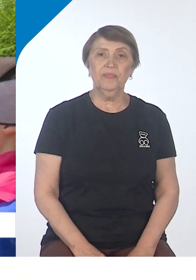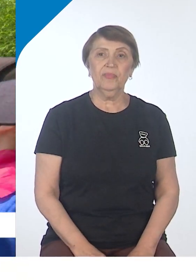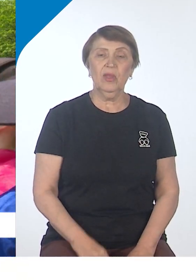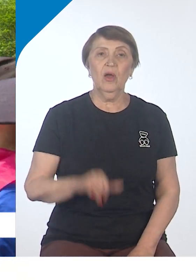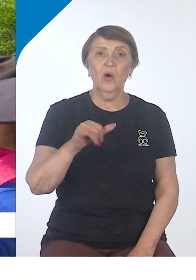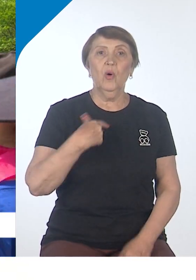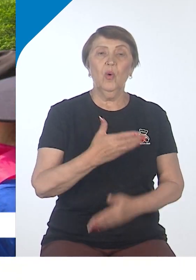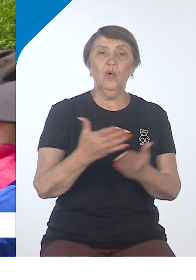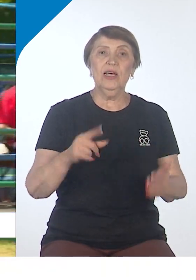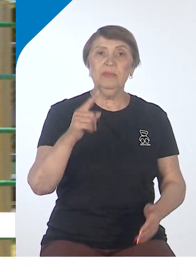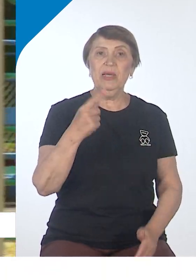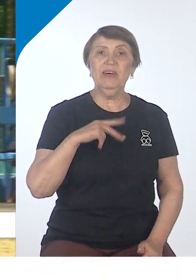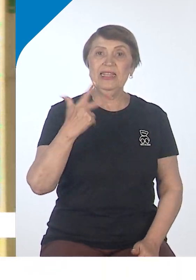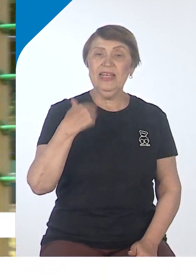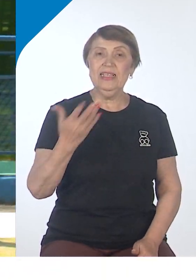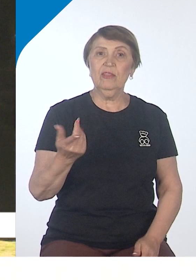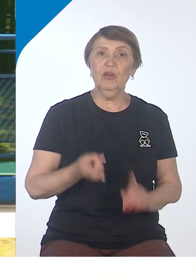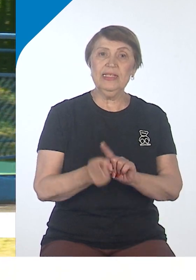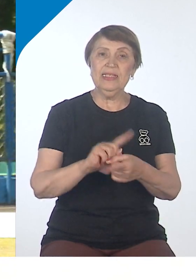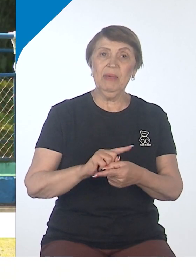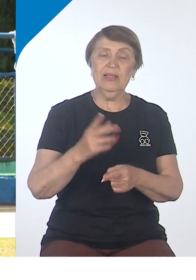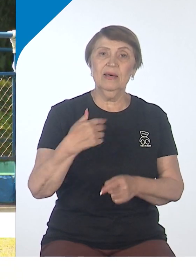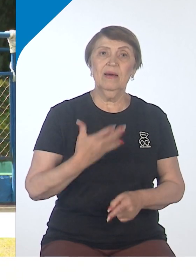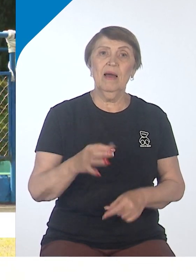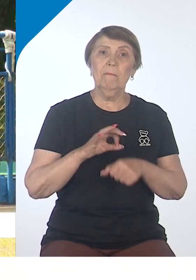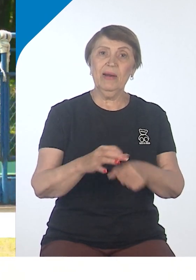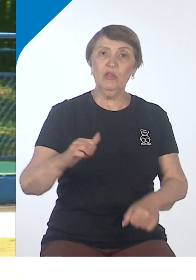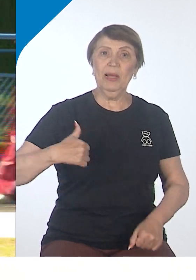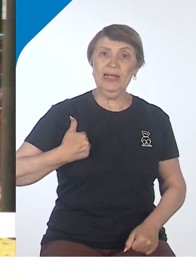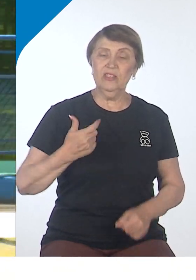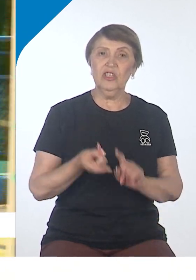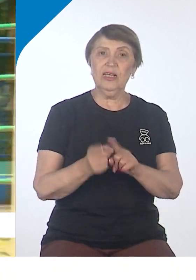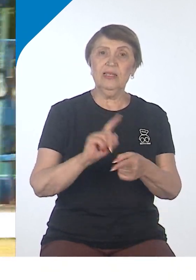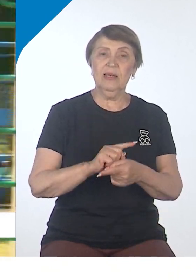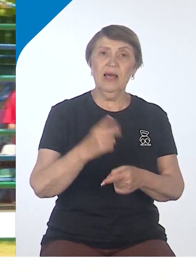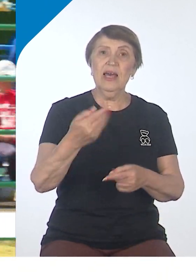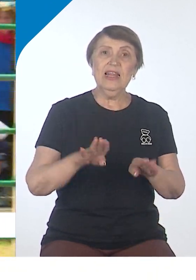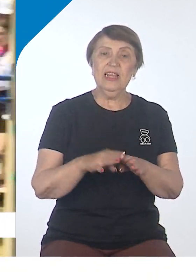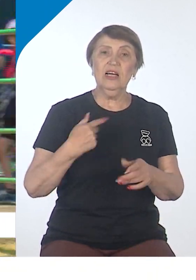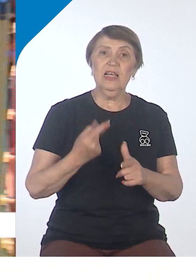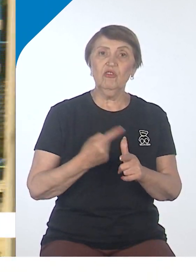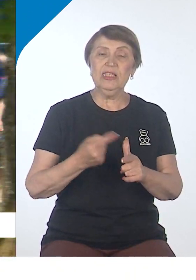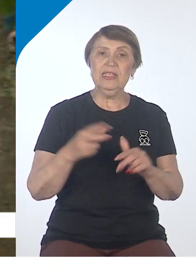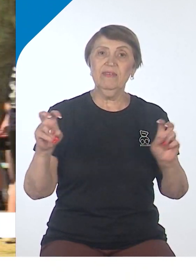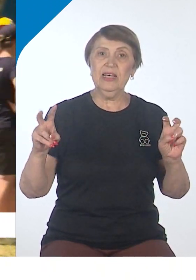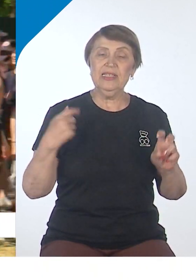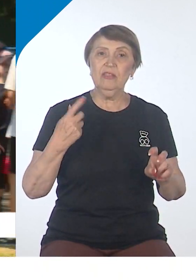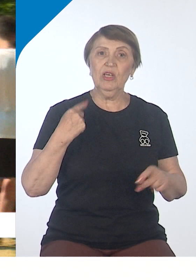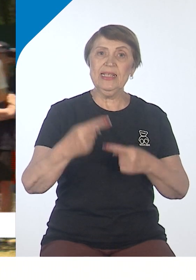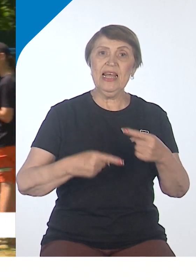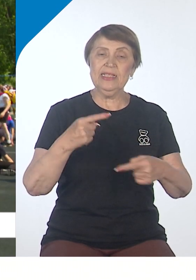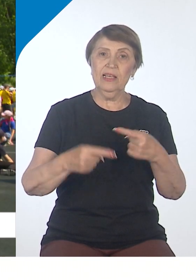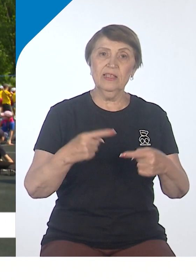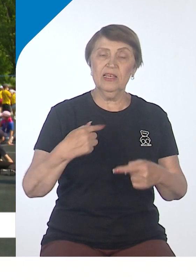смена. Традиционно проходит как патриотическая смена. Она так и называется «Наследники Великой России». Мы проводим эту смену